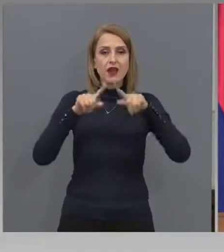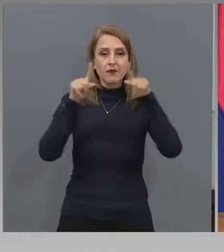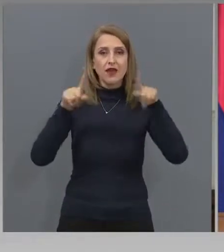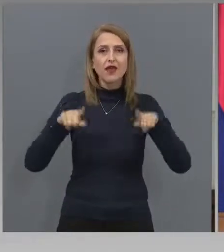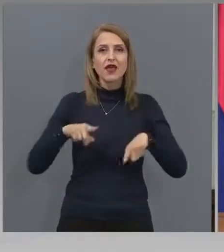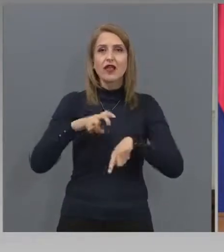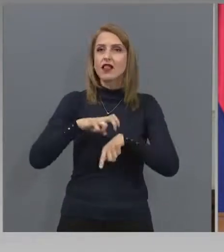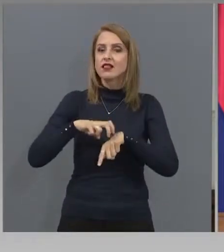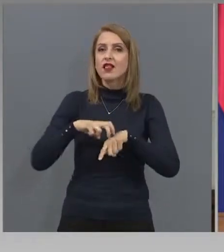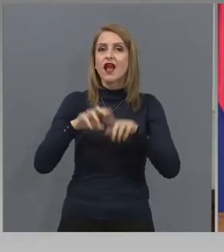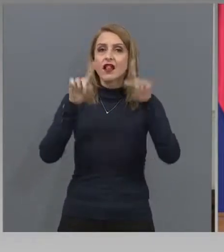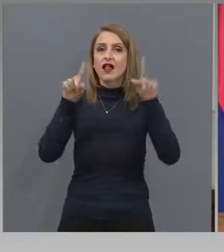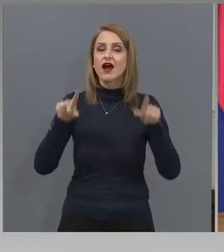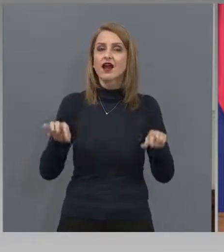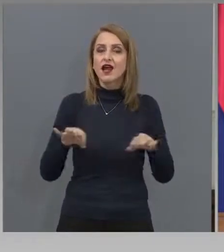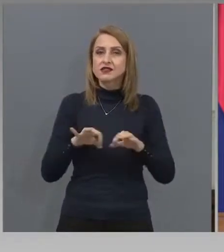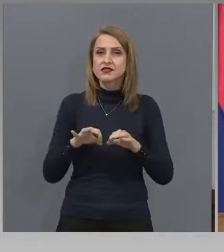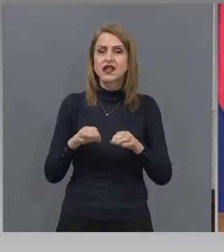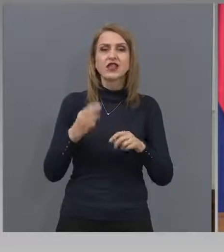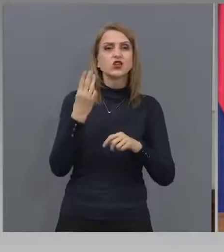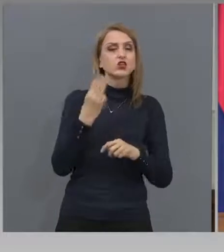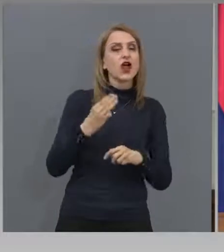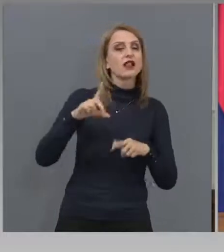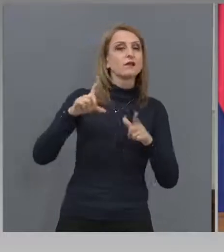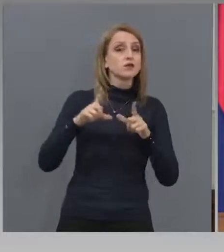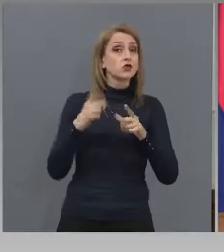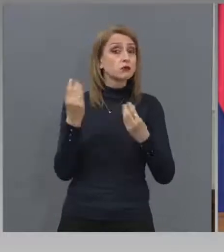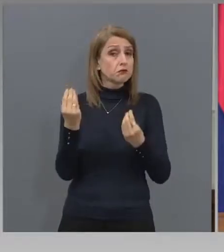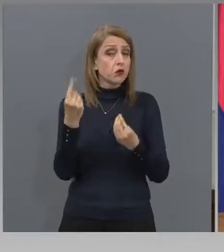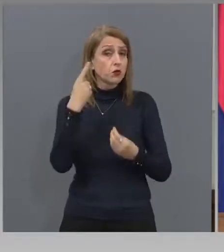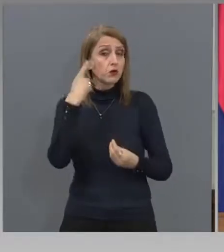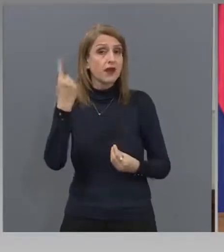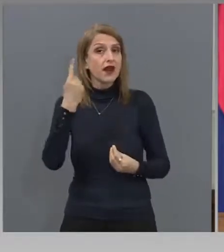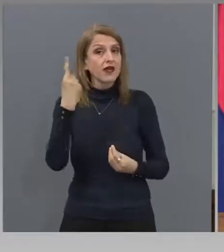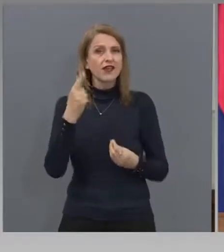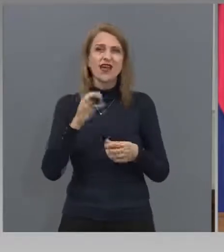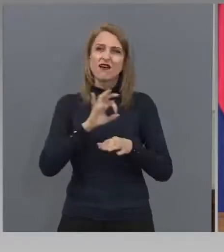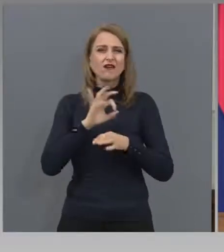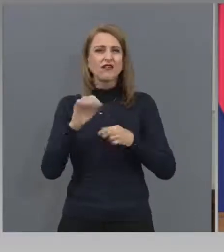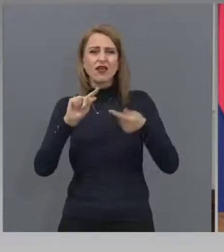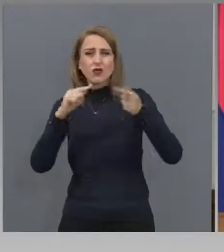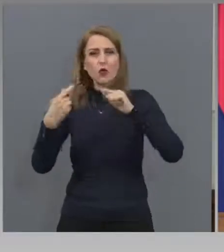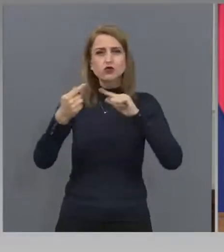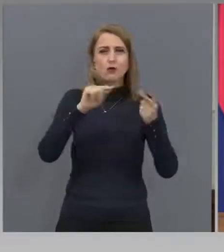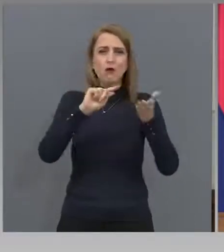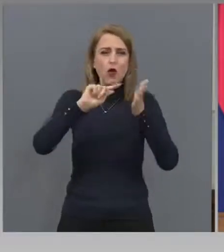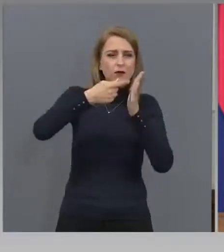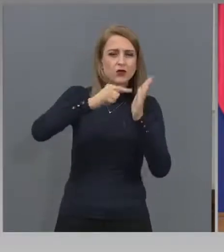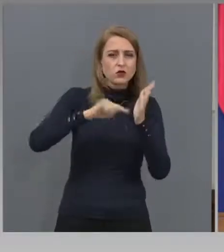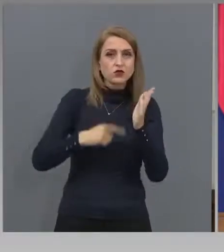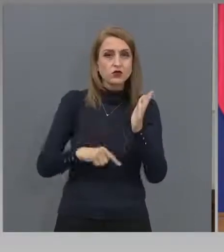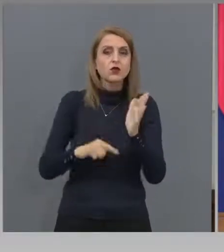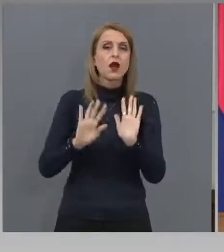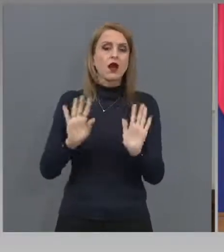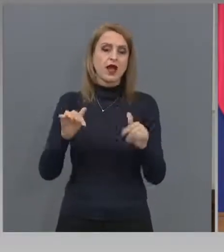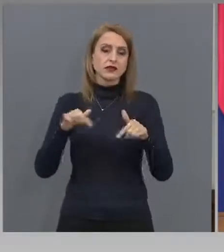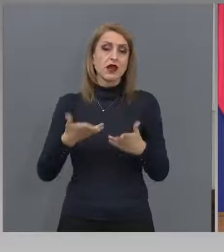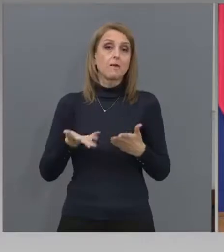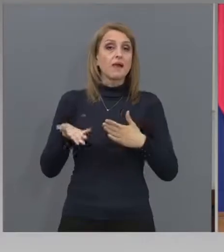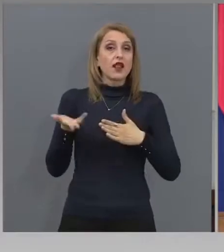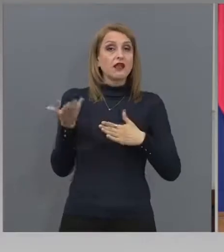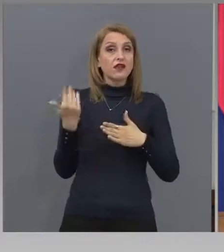другото, нашално вишене на добра нова идея, защото ида, че много спориме по точките. Сега предварително декларацията беше